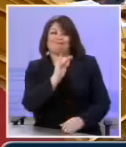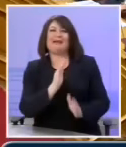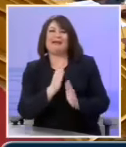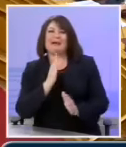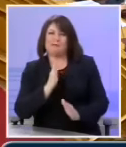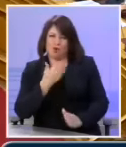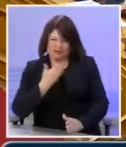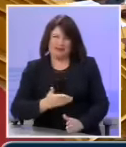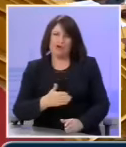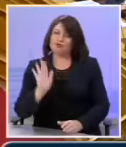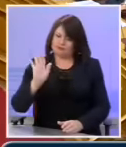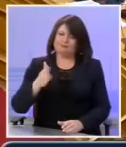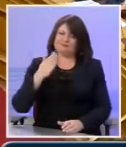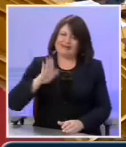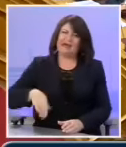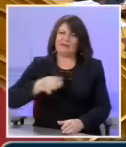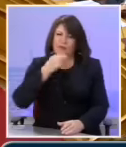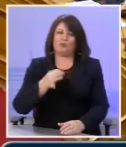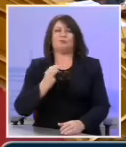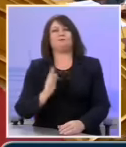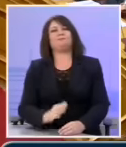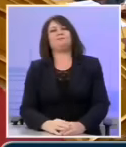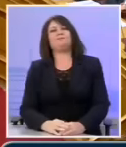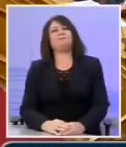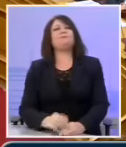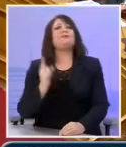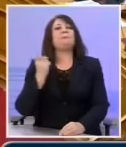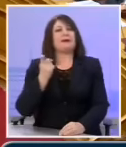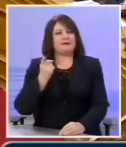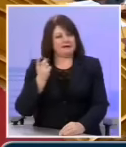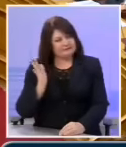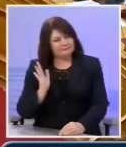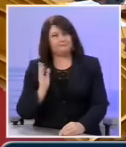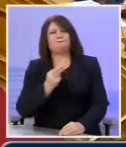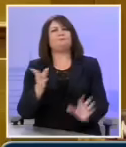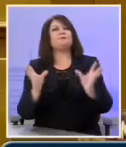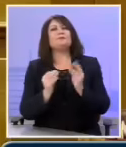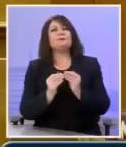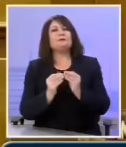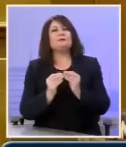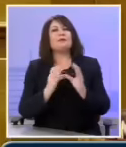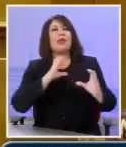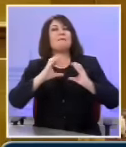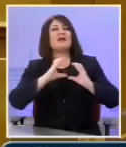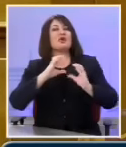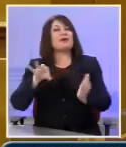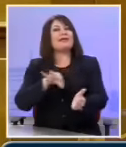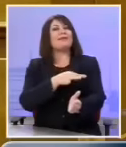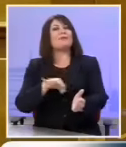να βάλετε... Μια τελευταία παρατήρηση σε σχέση με την επικοινωνιακή διπλωματία.